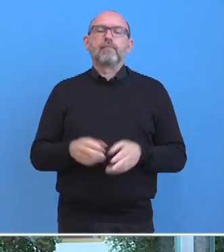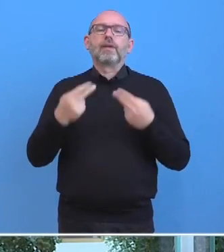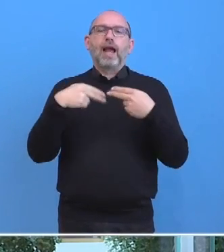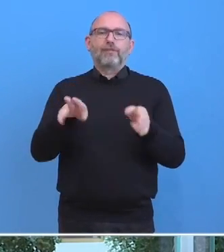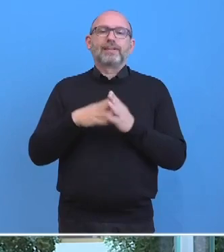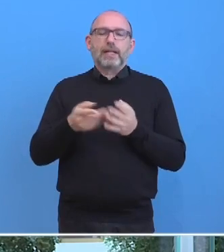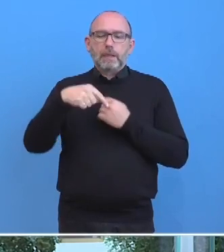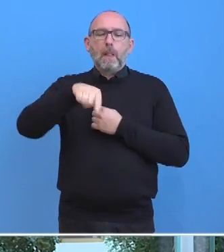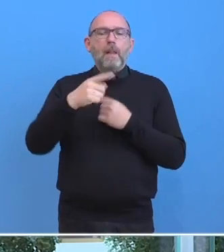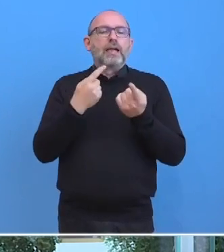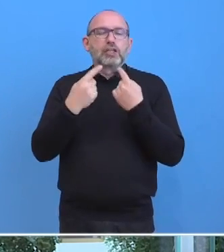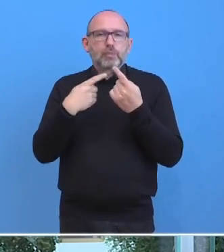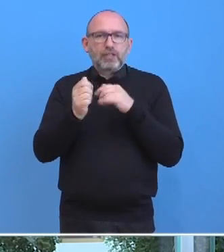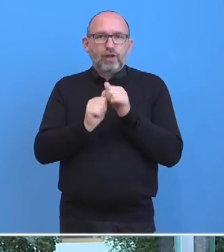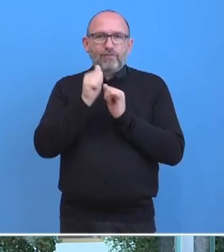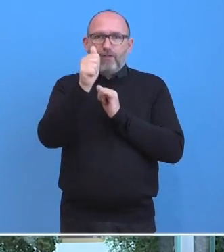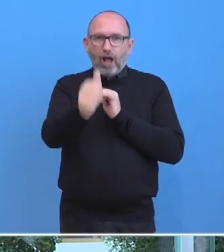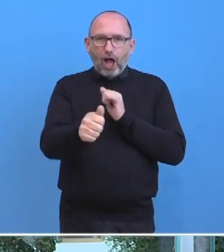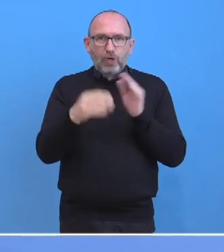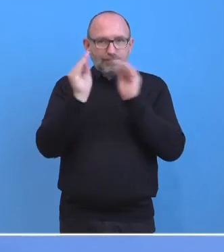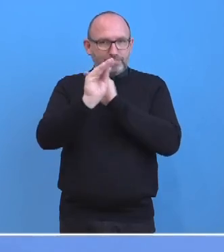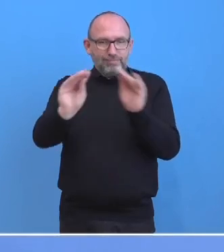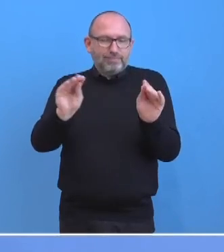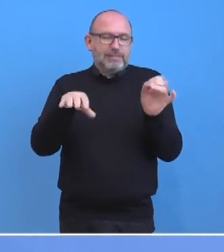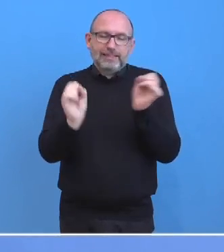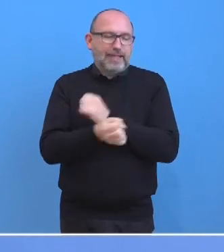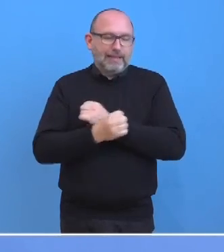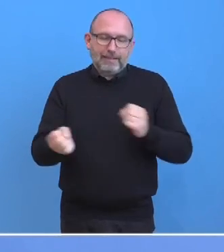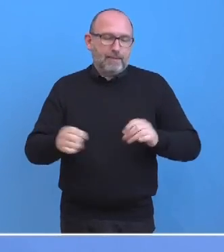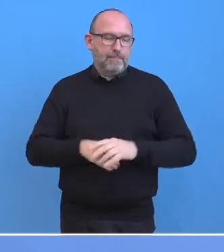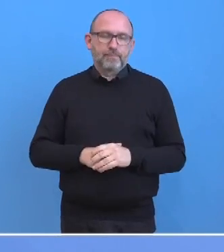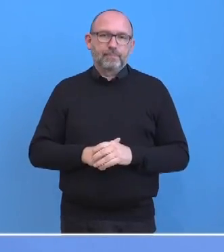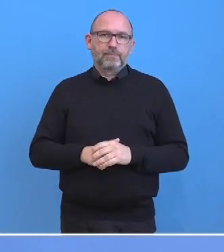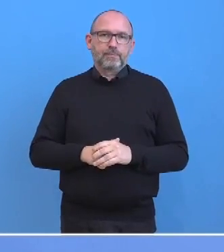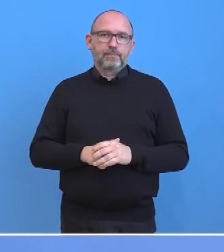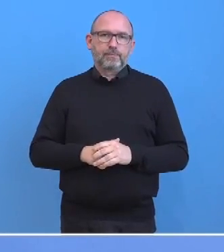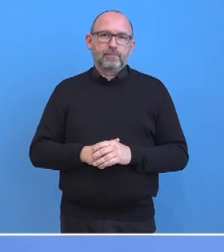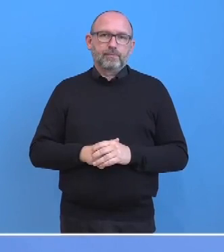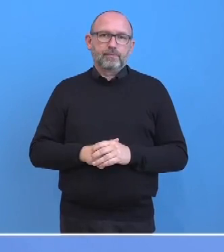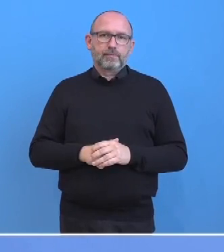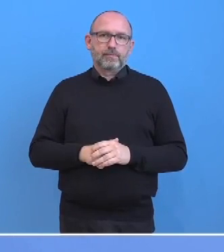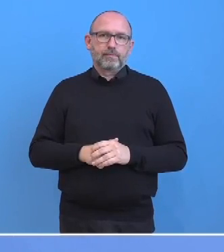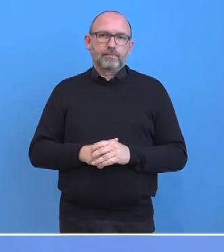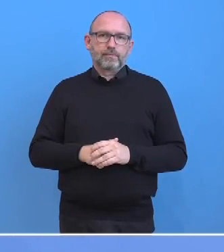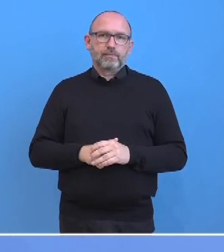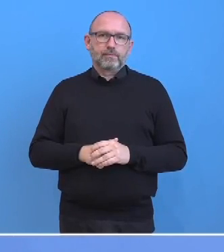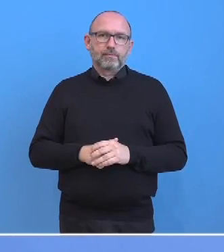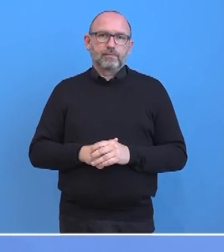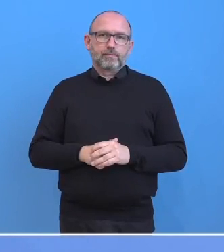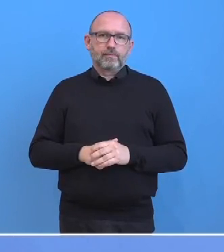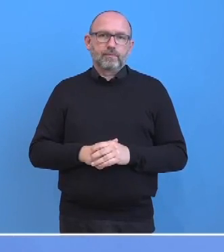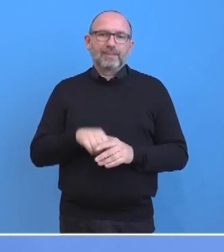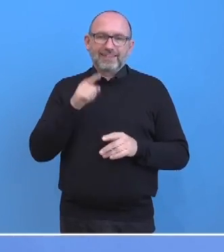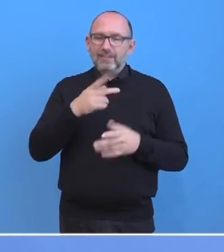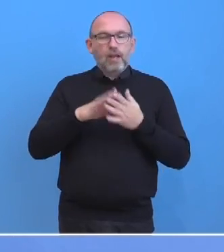den Gesprächen mit den Bürgermeistern nicht vorgreifen. Aber es ist sicherlich